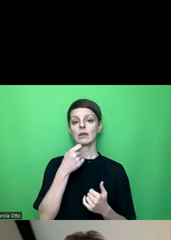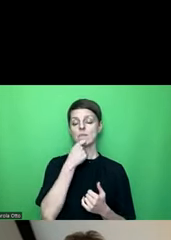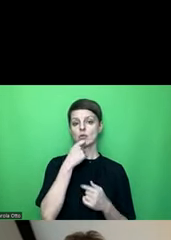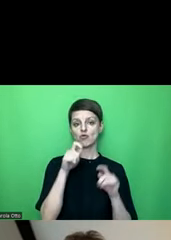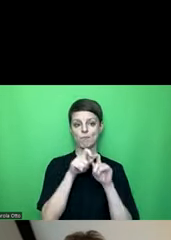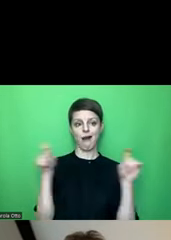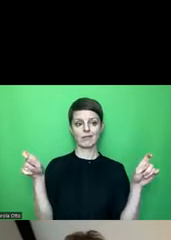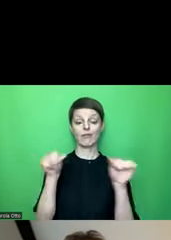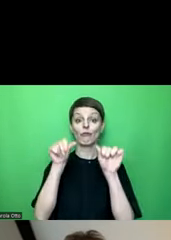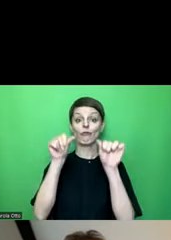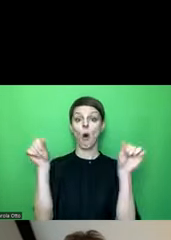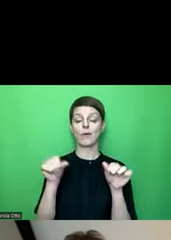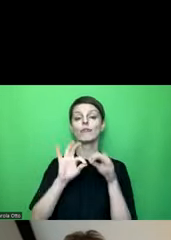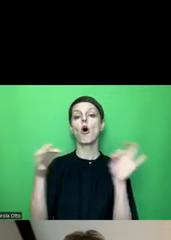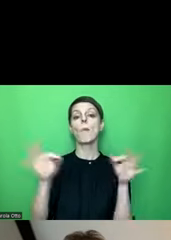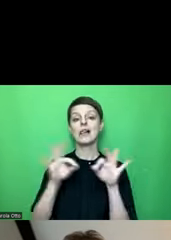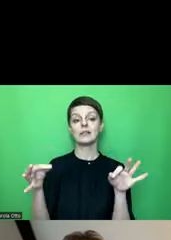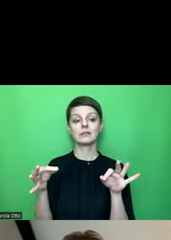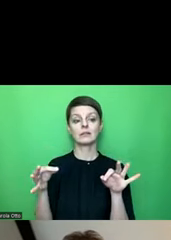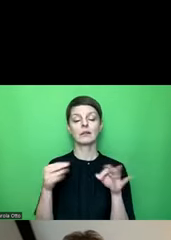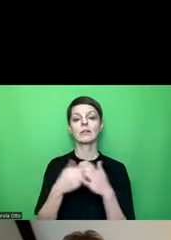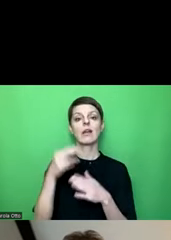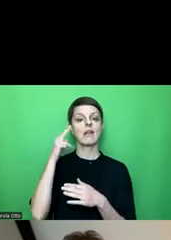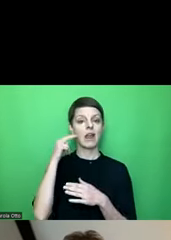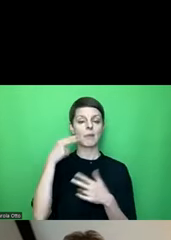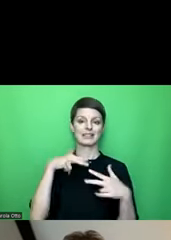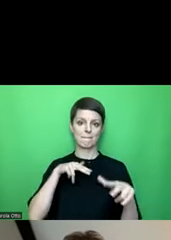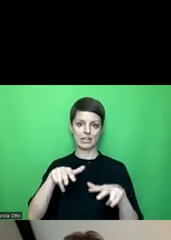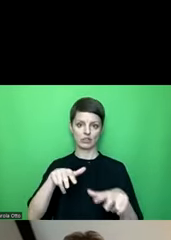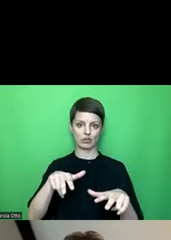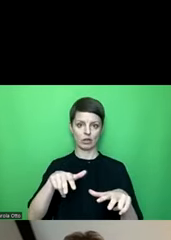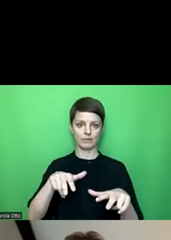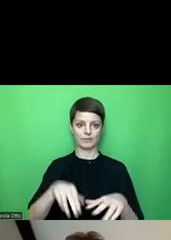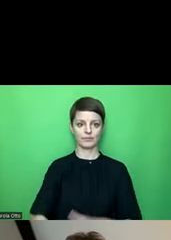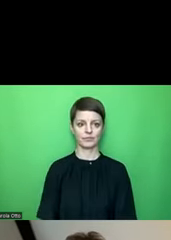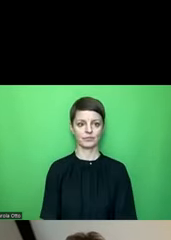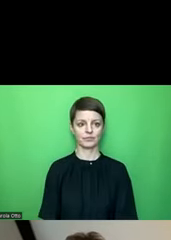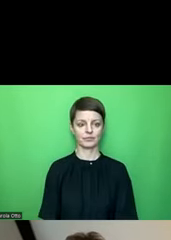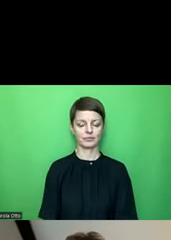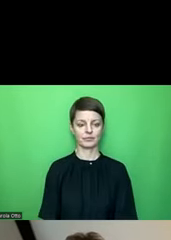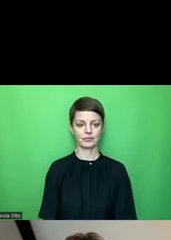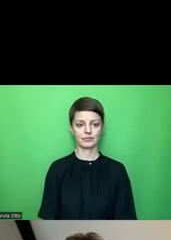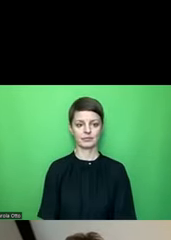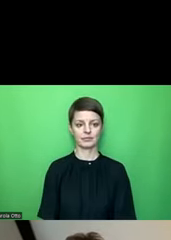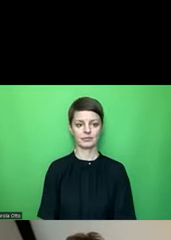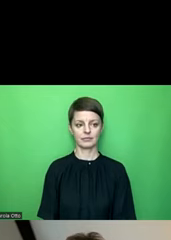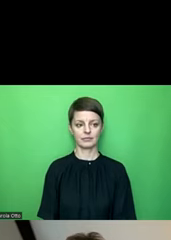und da gibt es den Namensmanager. Ich muss allerdings zuerst mal hier den Fokus wieder auf eine Zelle setzen.